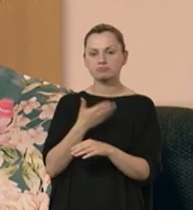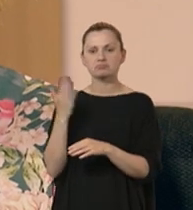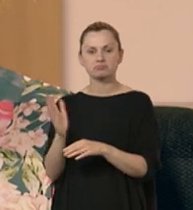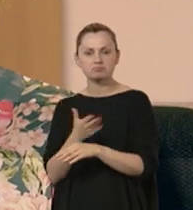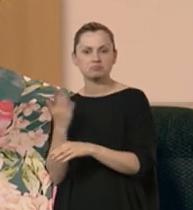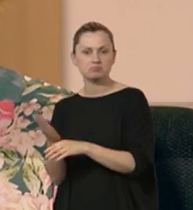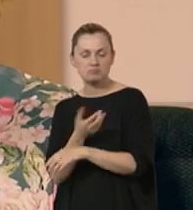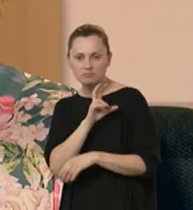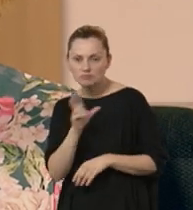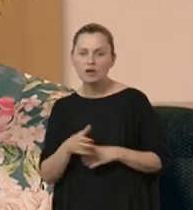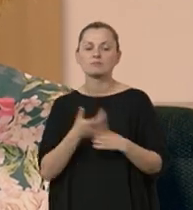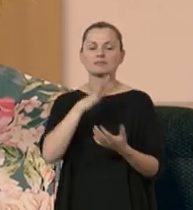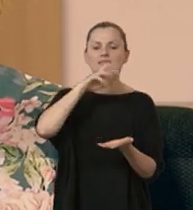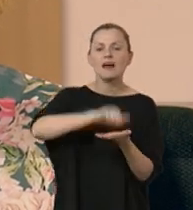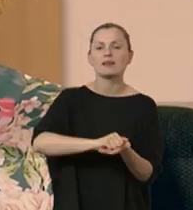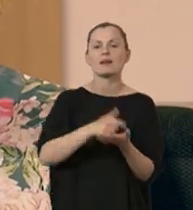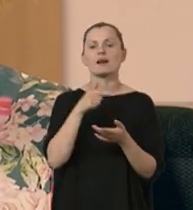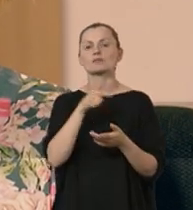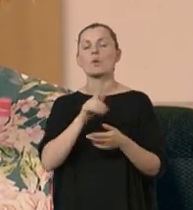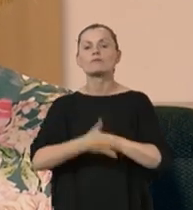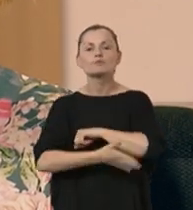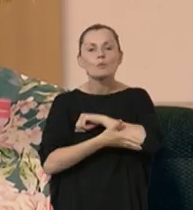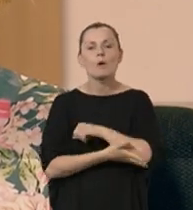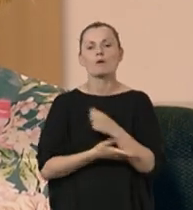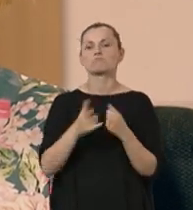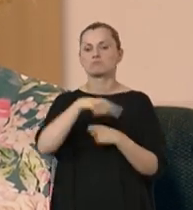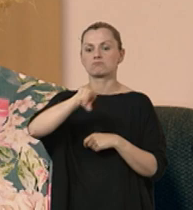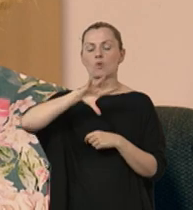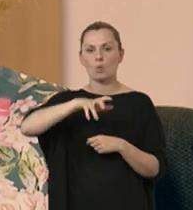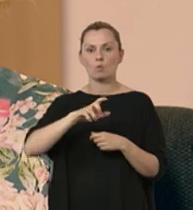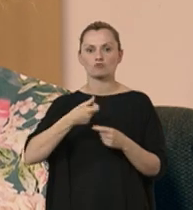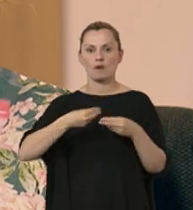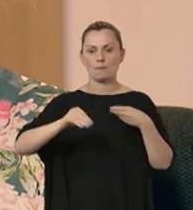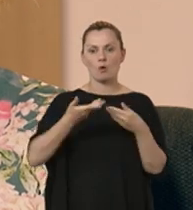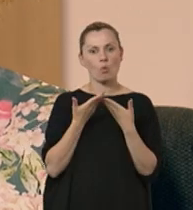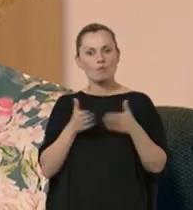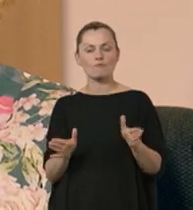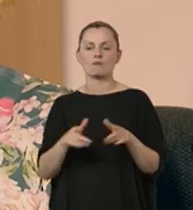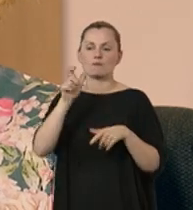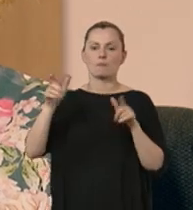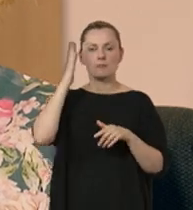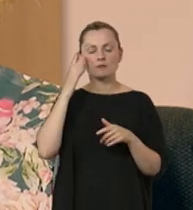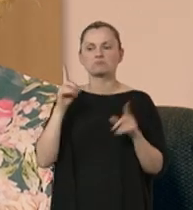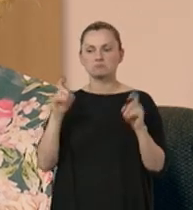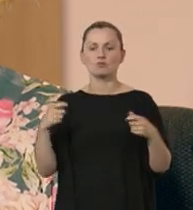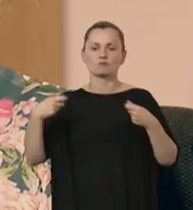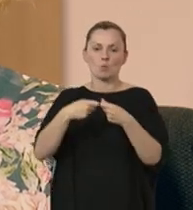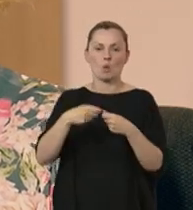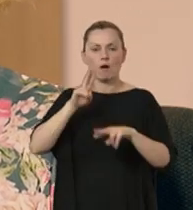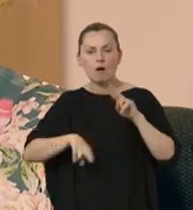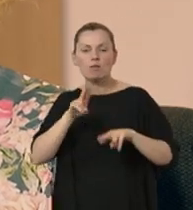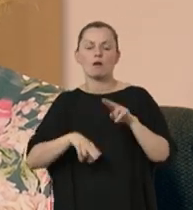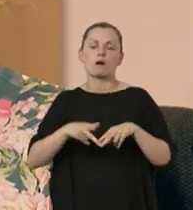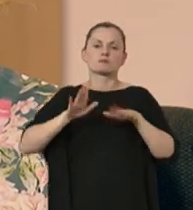upływającym okresem i zajęciami takimi właśnie wspomagającymi grupa się zaczęła coraz bardziej otwierać. Mieszkańcy wspólnie zaczęli sobie